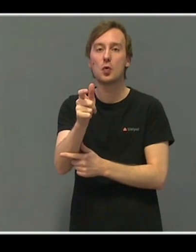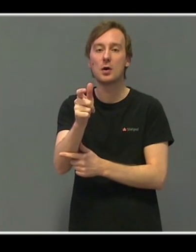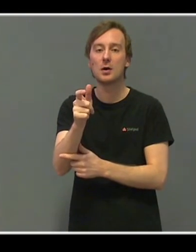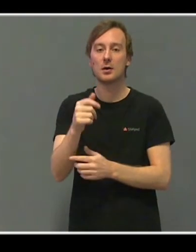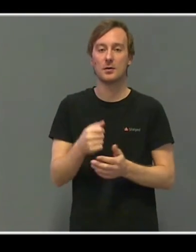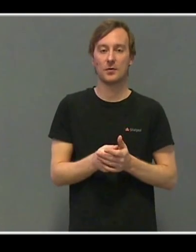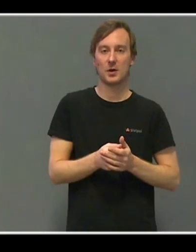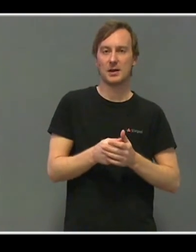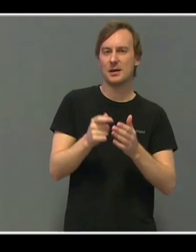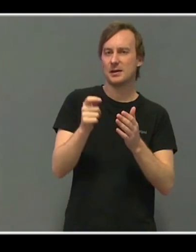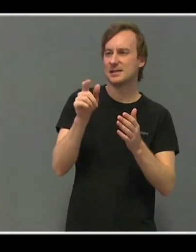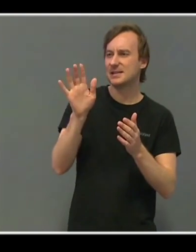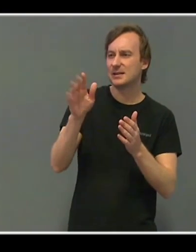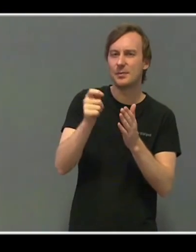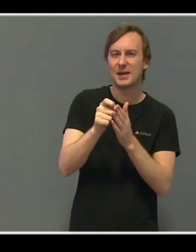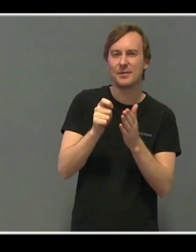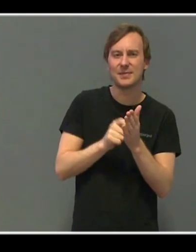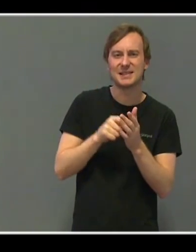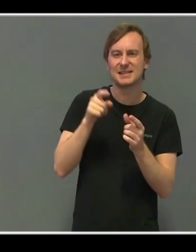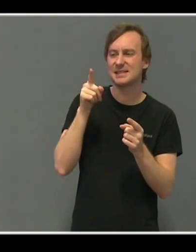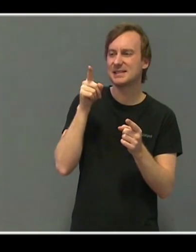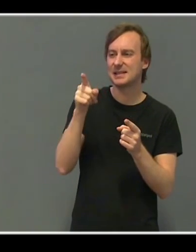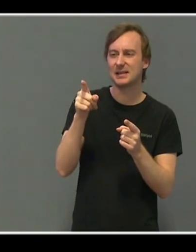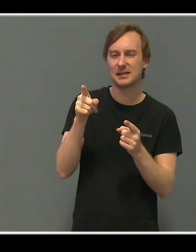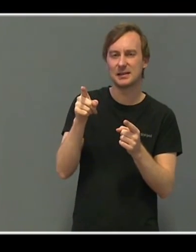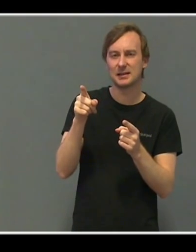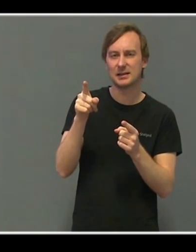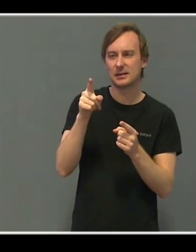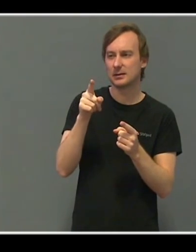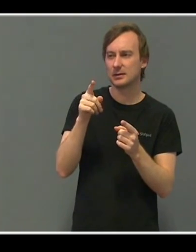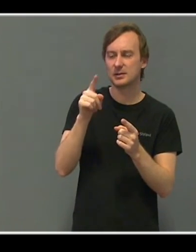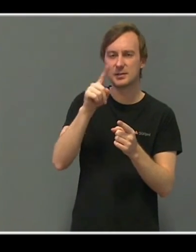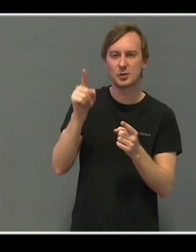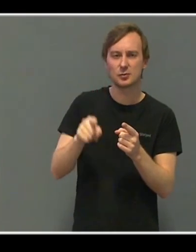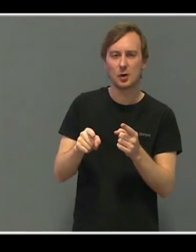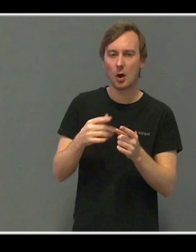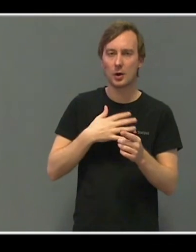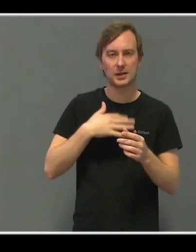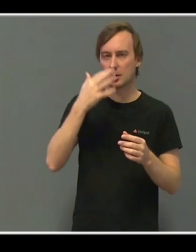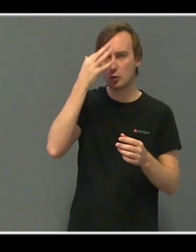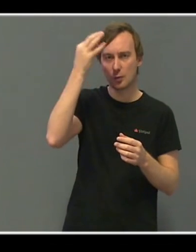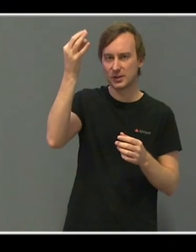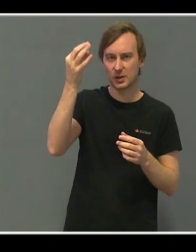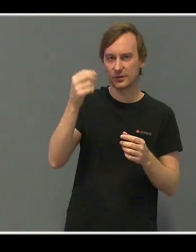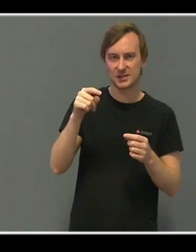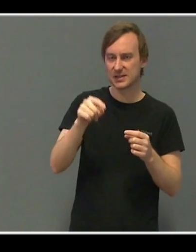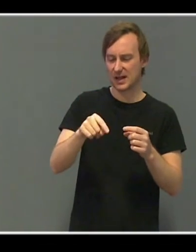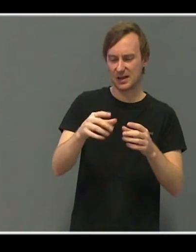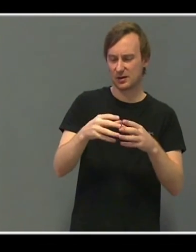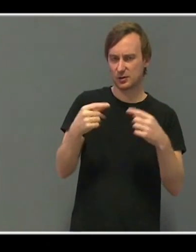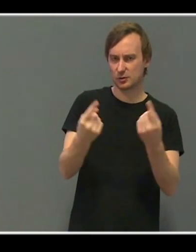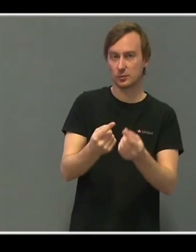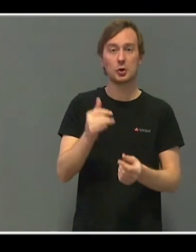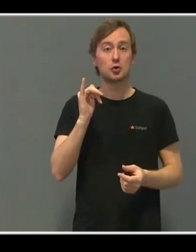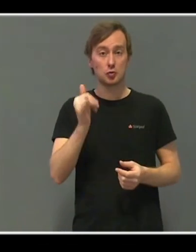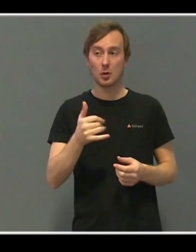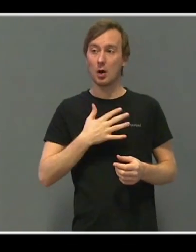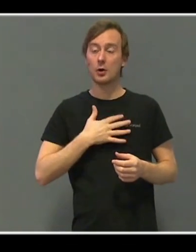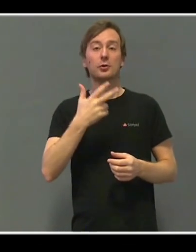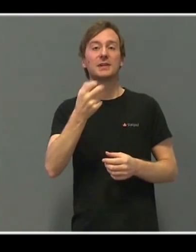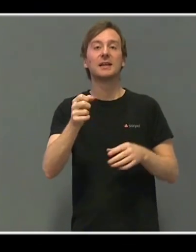som vi fikk på chattene er helt riktig. Vi har ikke kompetanse i klasserommet. Jo, det er jo det Maren sier. Vi har jo 30 eksperter. De sitter jo foran oss.